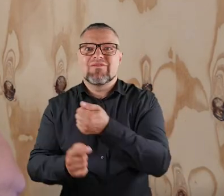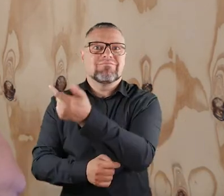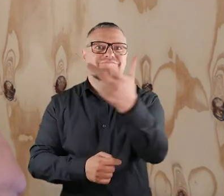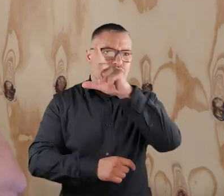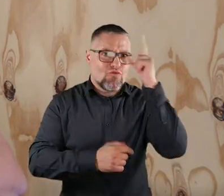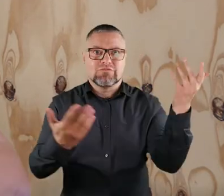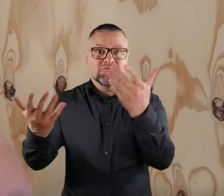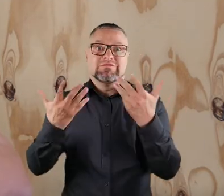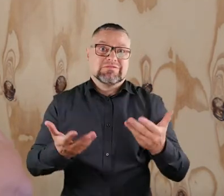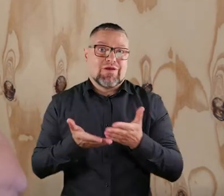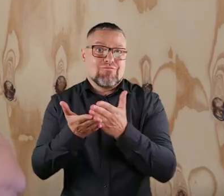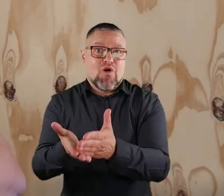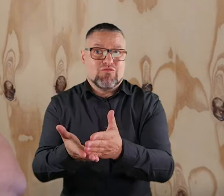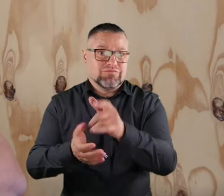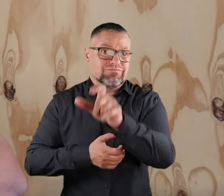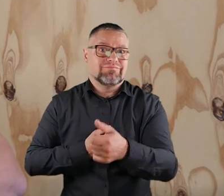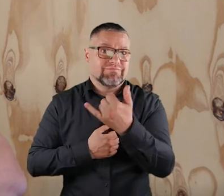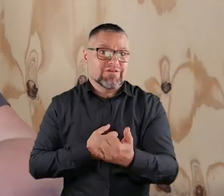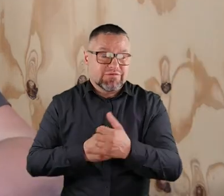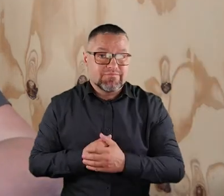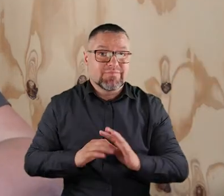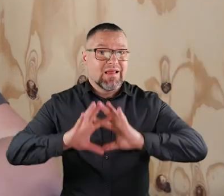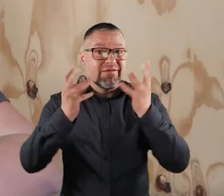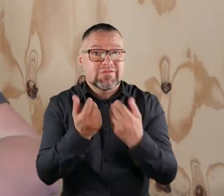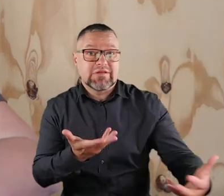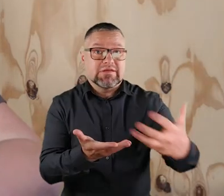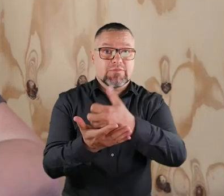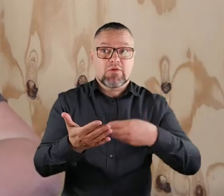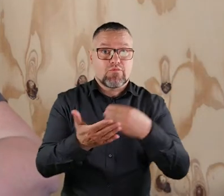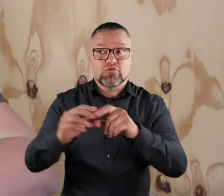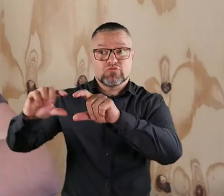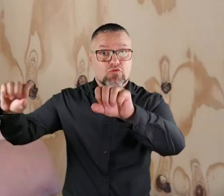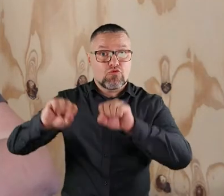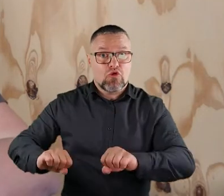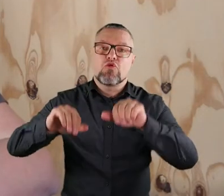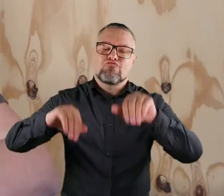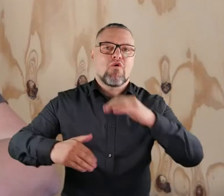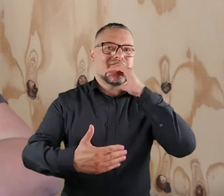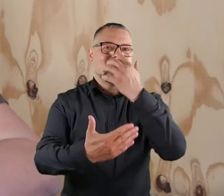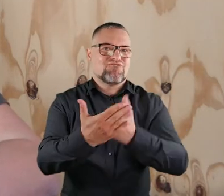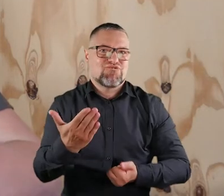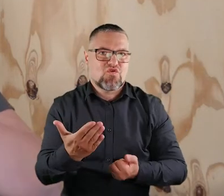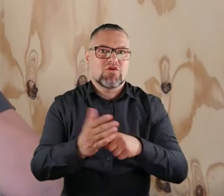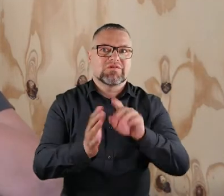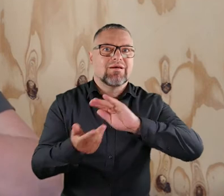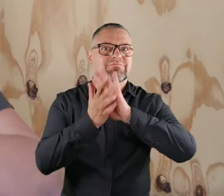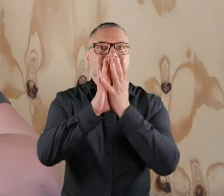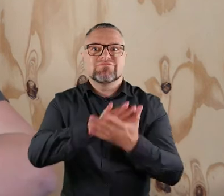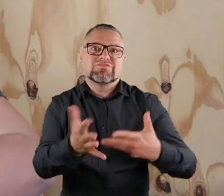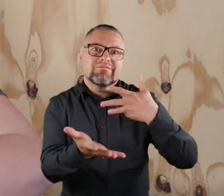większej liczby osób chcących Wam pomóc. Wszystkie zgromadzone na subkoncie środki mogą Państwo wykorzystać na